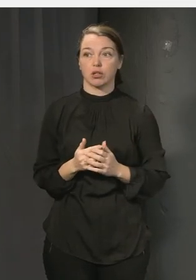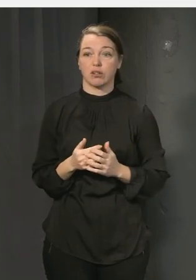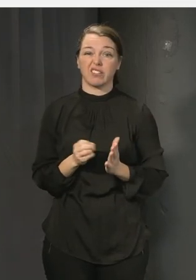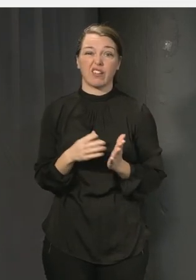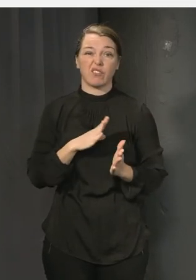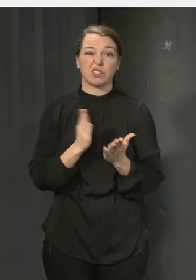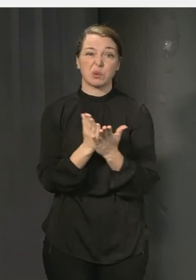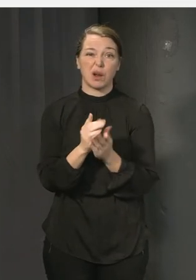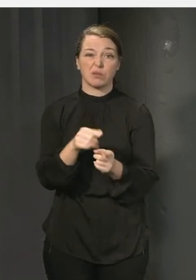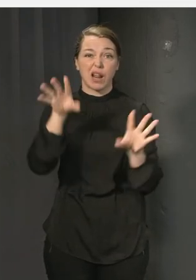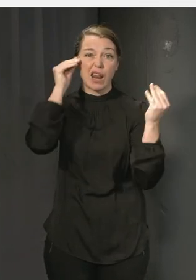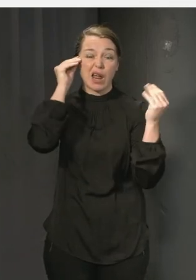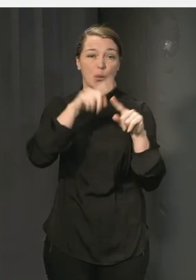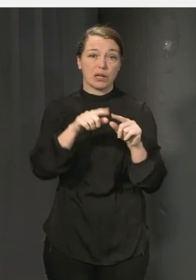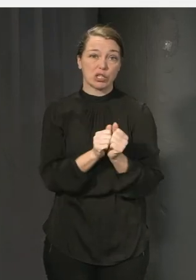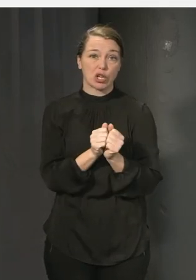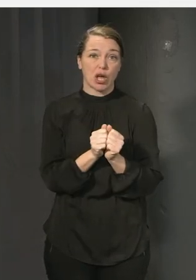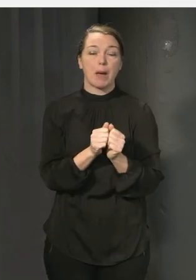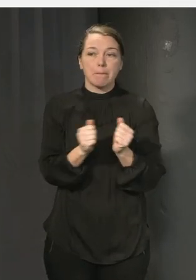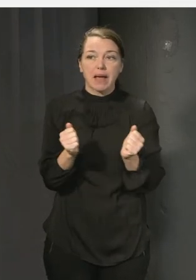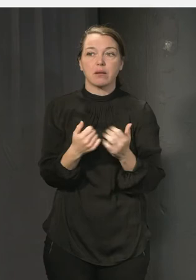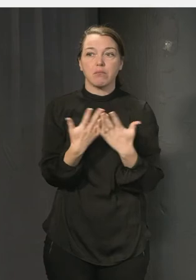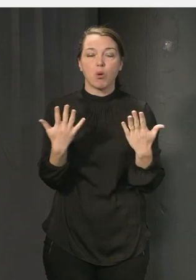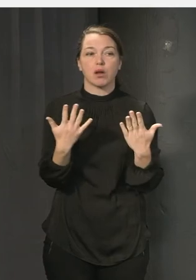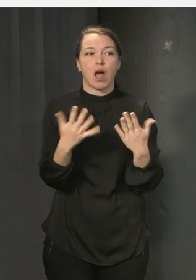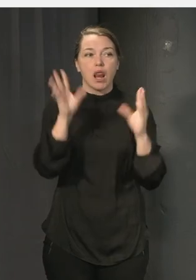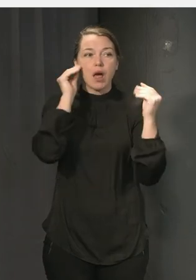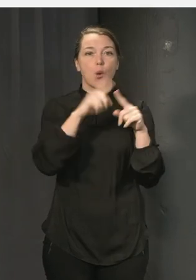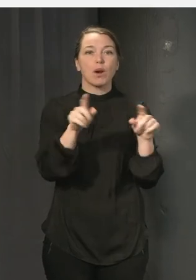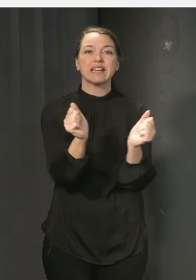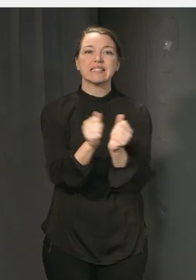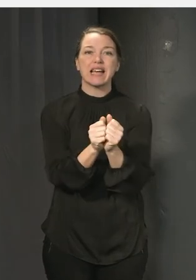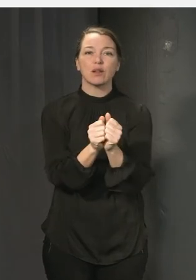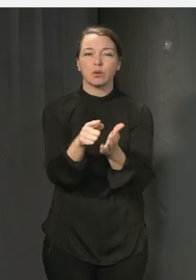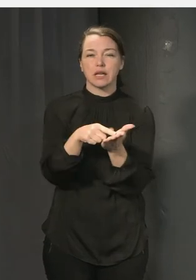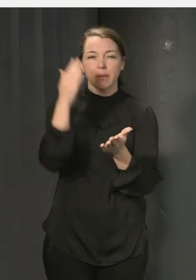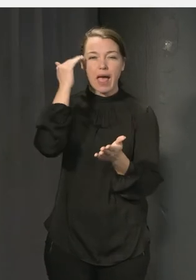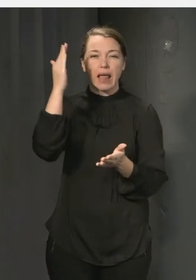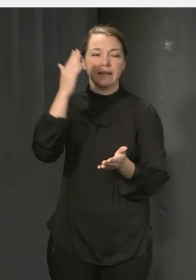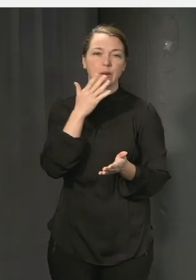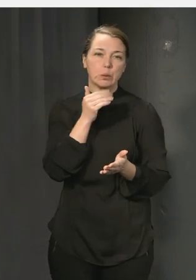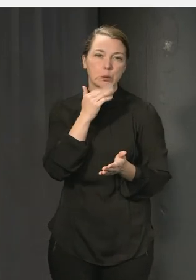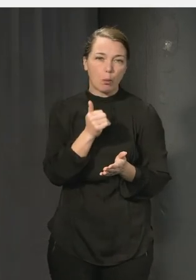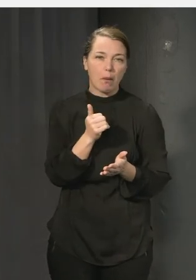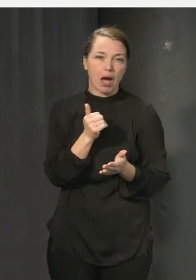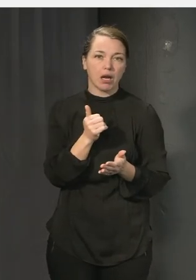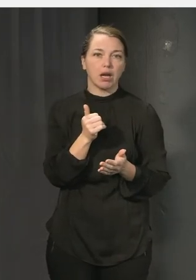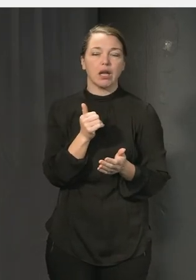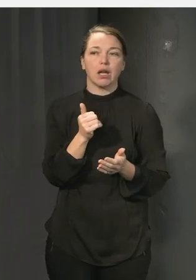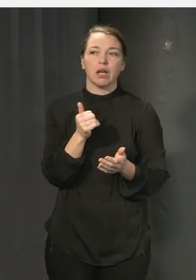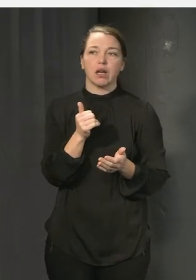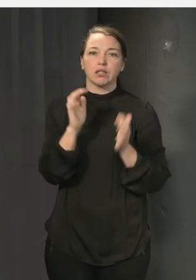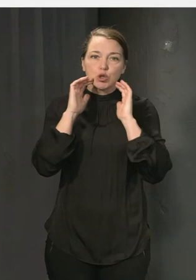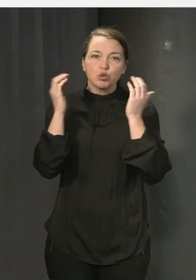skolan är ju, man lär sig saker på väldigt många olika sätt. Och ibland tänker jag särskilt med lite äldre barn och ungdomar att det